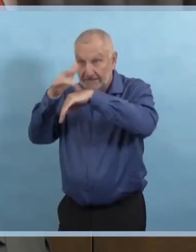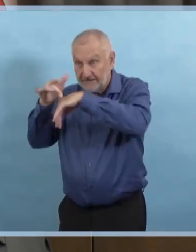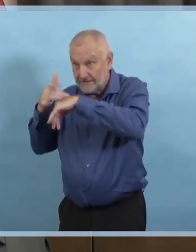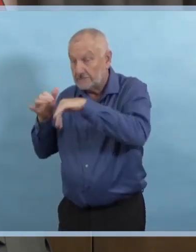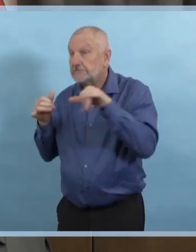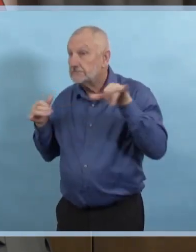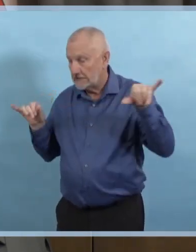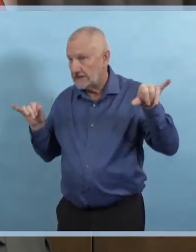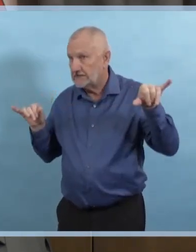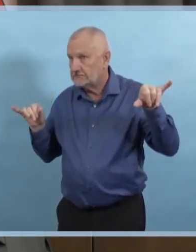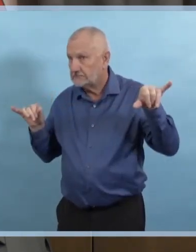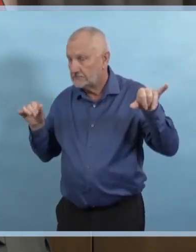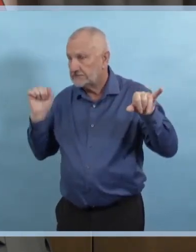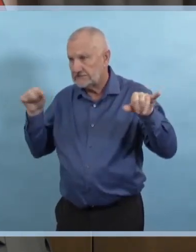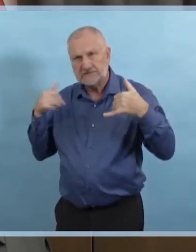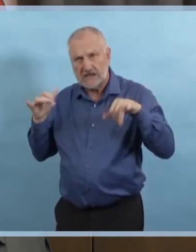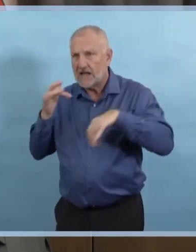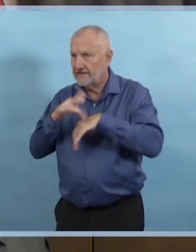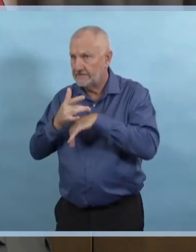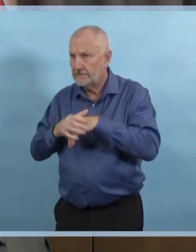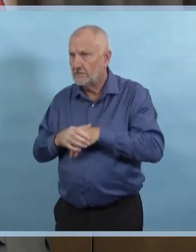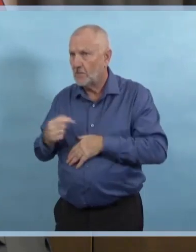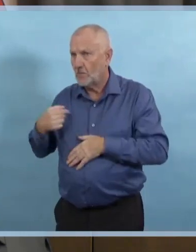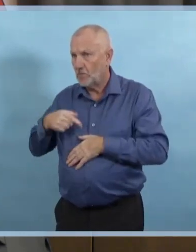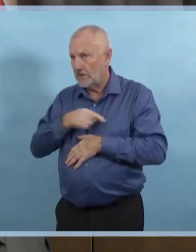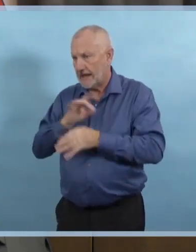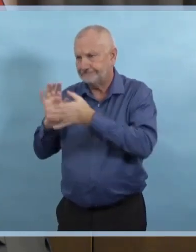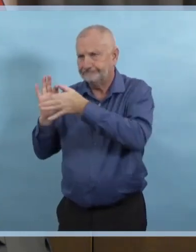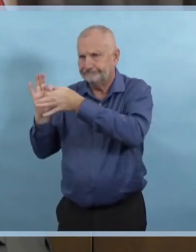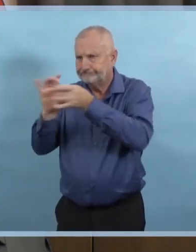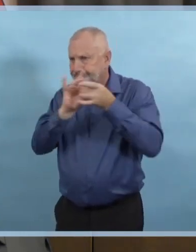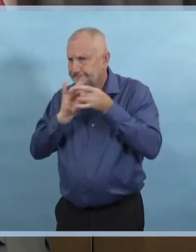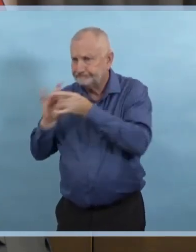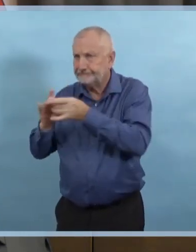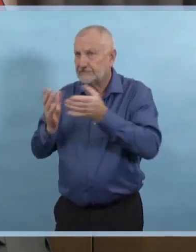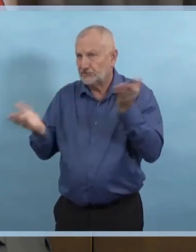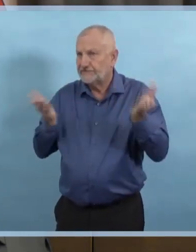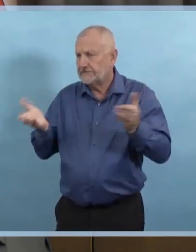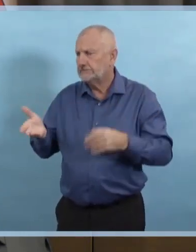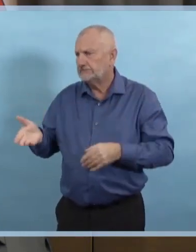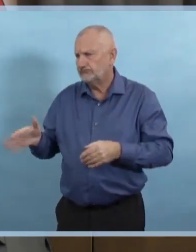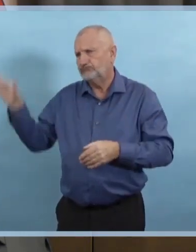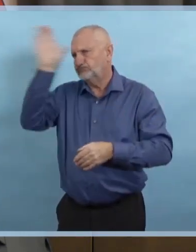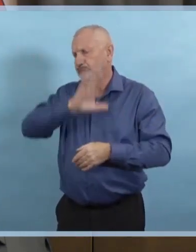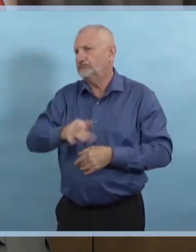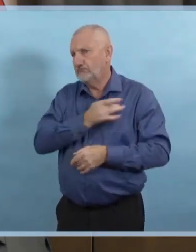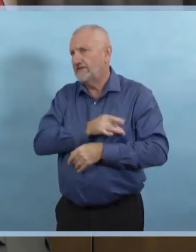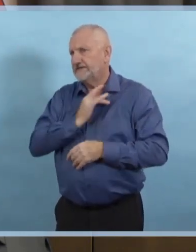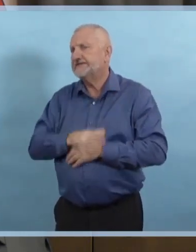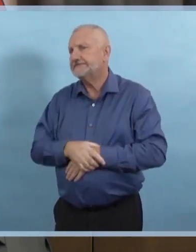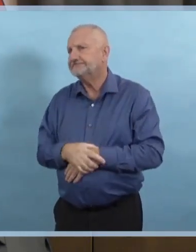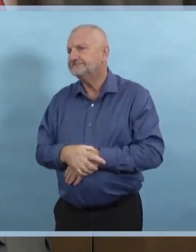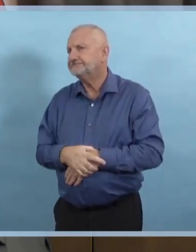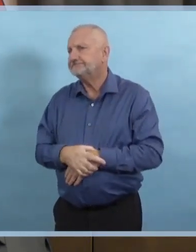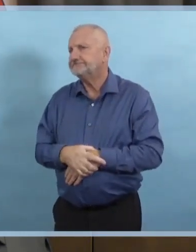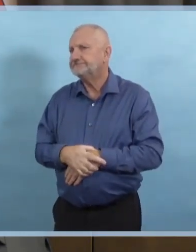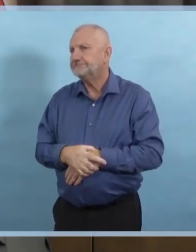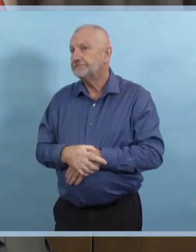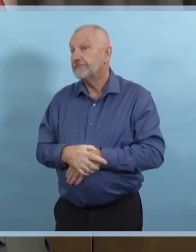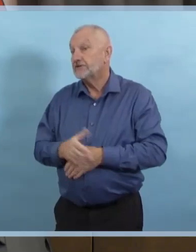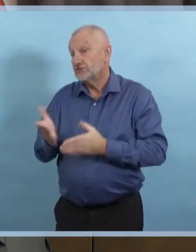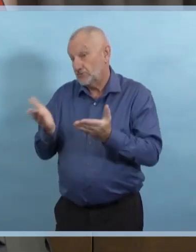pour pouvoir servir les cas COVID plus près de chez eux lorsque c'est sécuritaire de le faire. Toutefois,